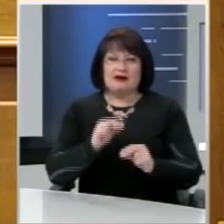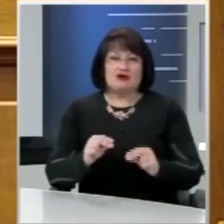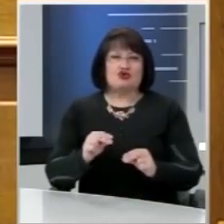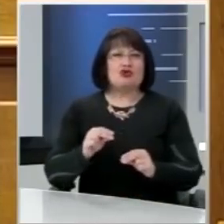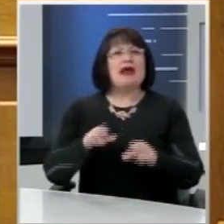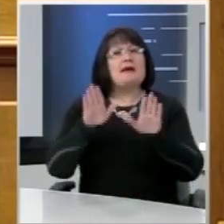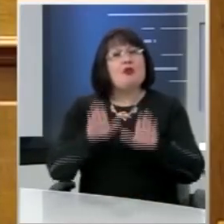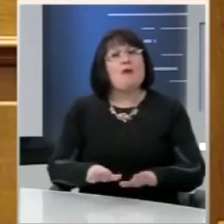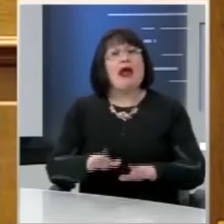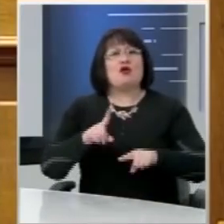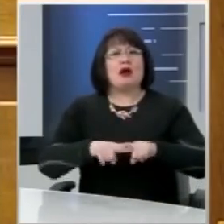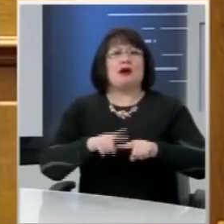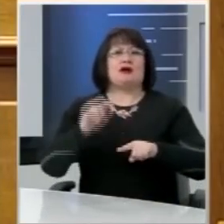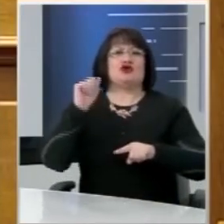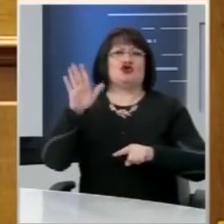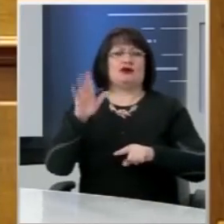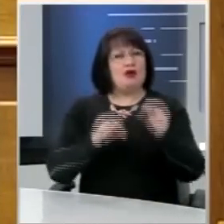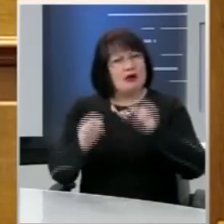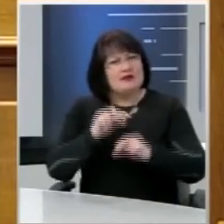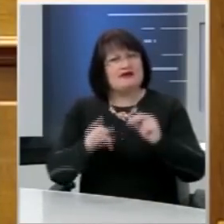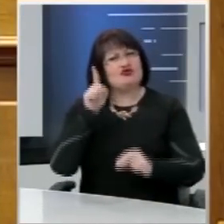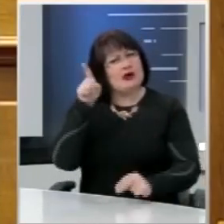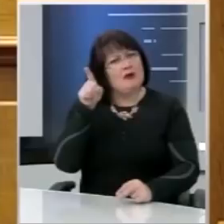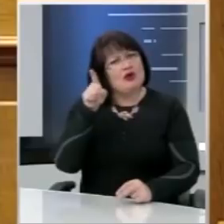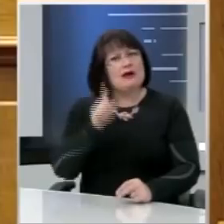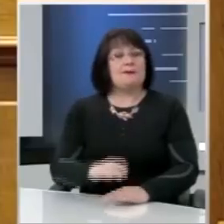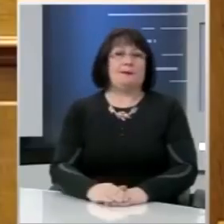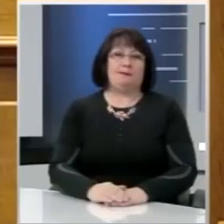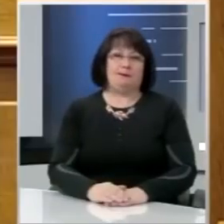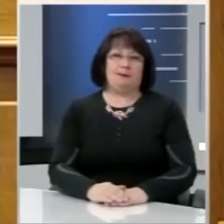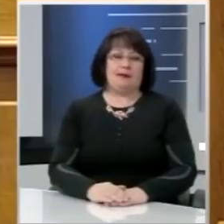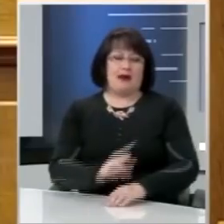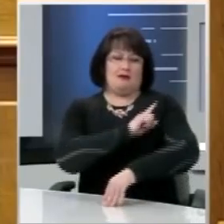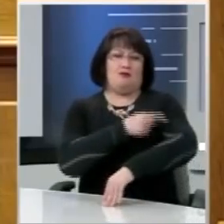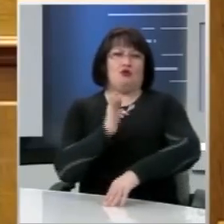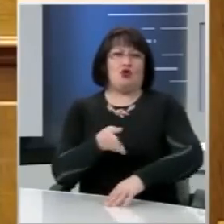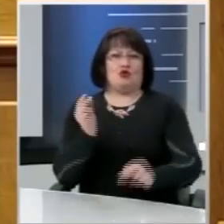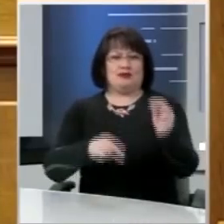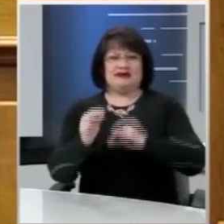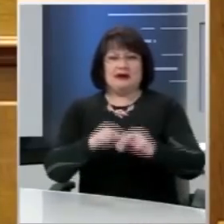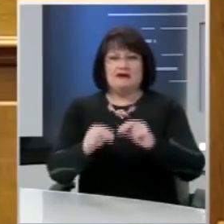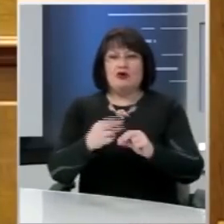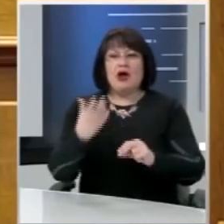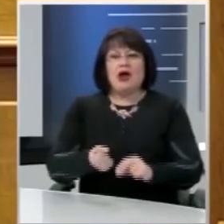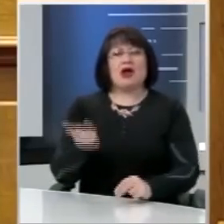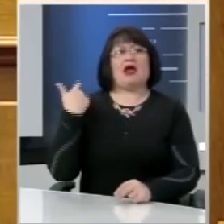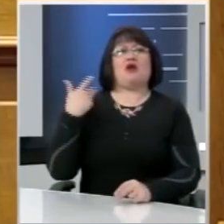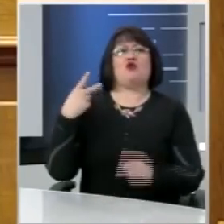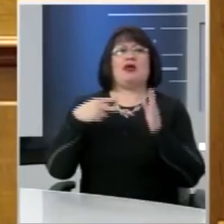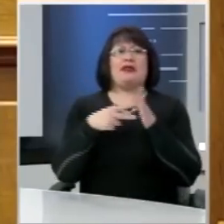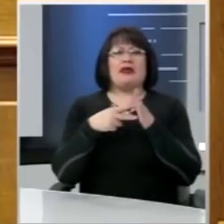χώρες διαμονής τους στο εξωτερικό. Παρά το γεγονός ότι αυτή η δυνατότητα υπήρχε από το